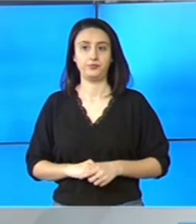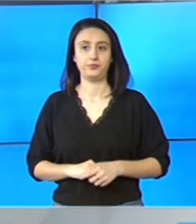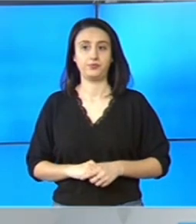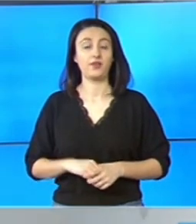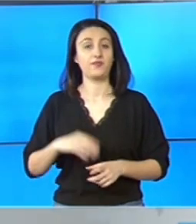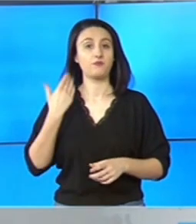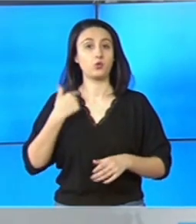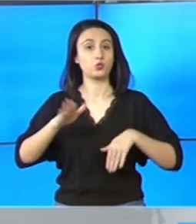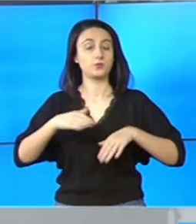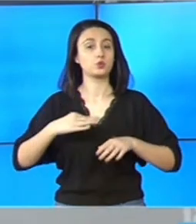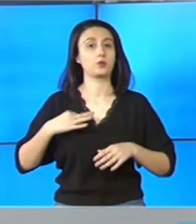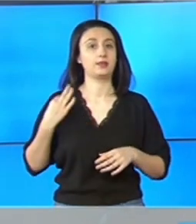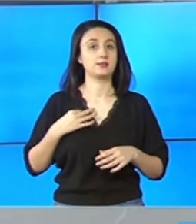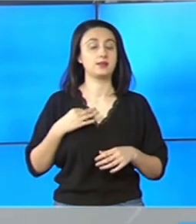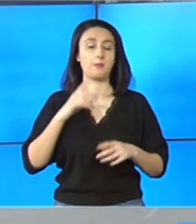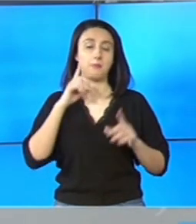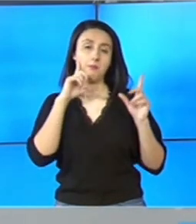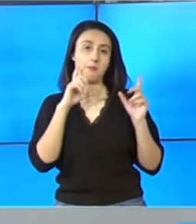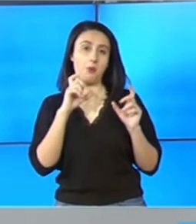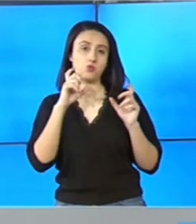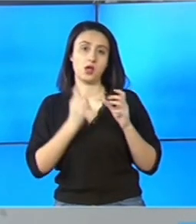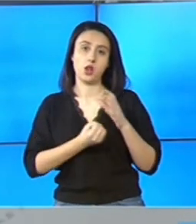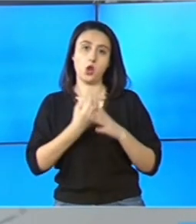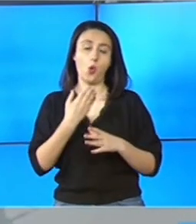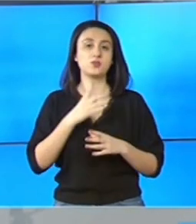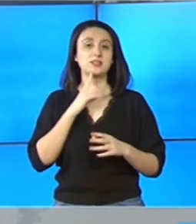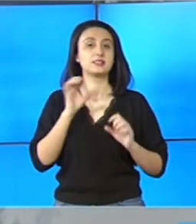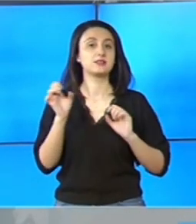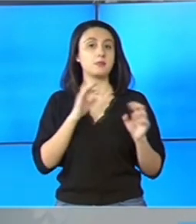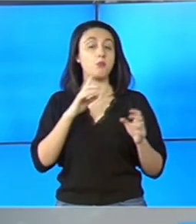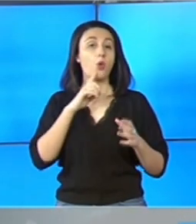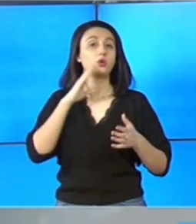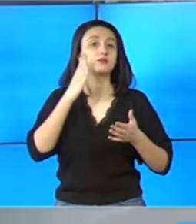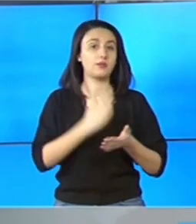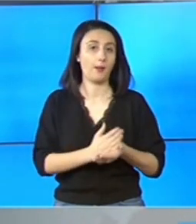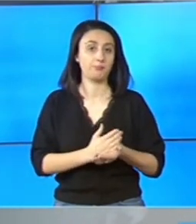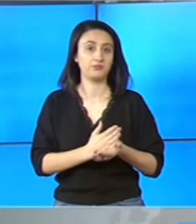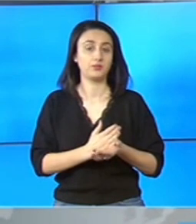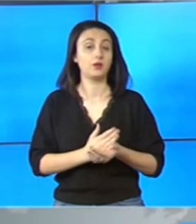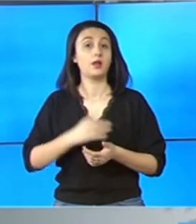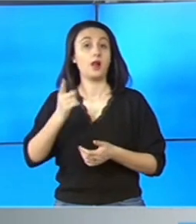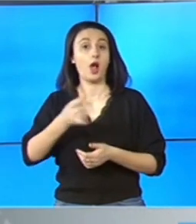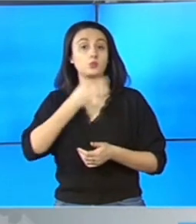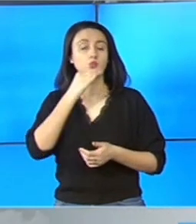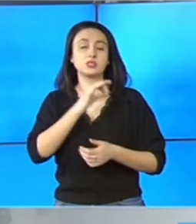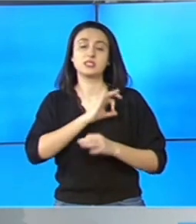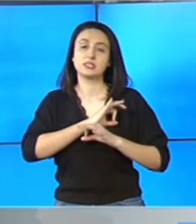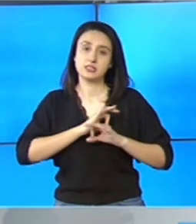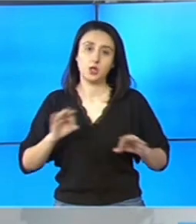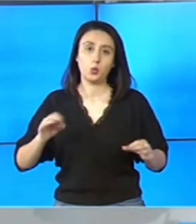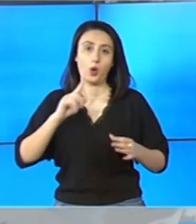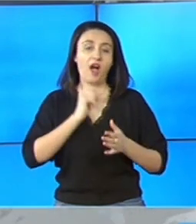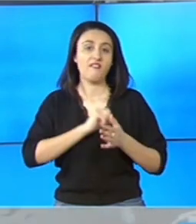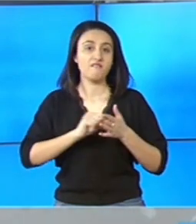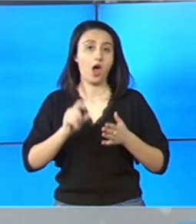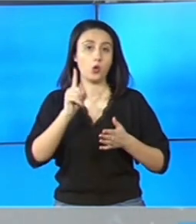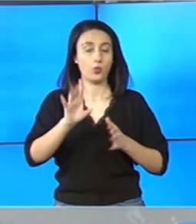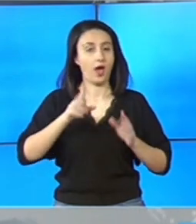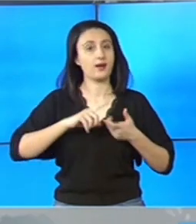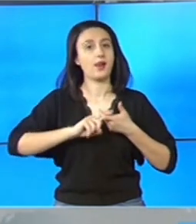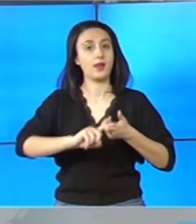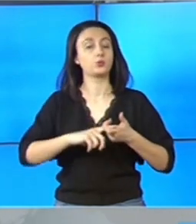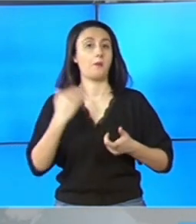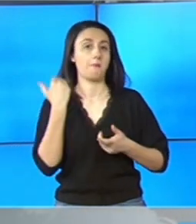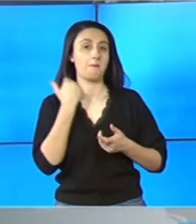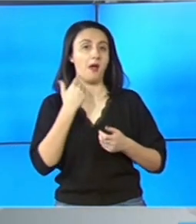Fostul ministru al sănătății pozează din nou în simbolul dreptății. Vlad Voiculescu spune că este sigur că demiterea lui are legătură cu